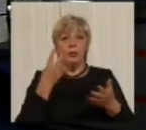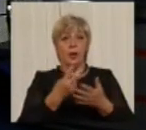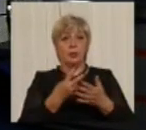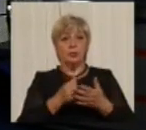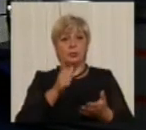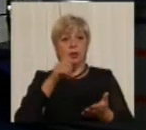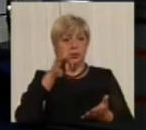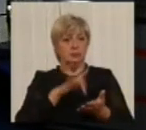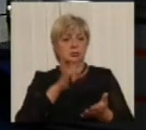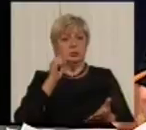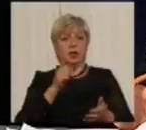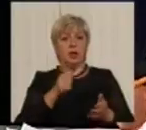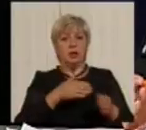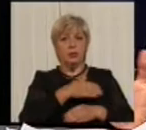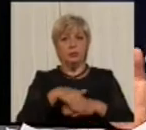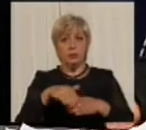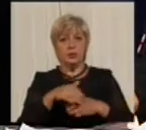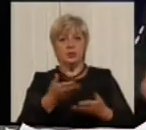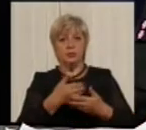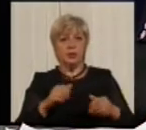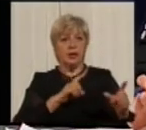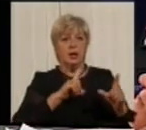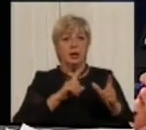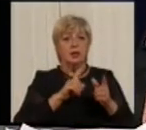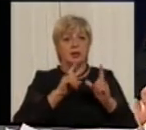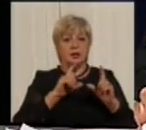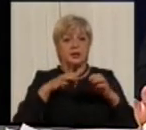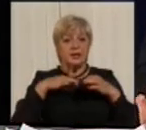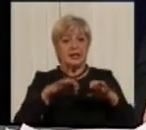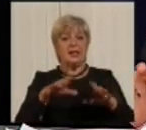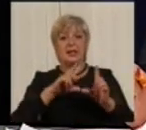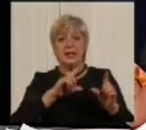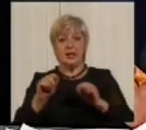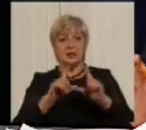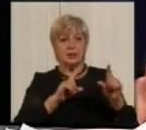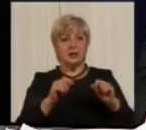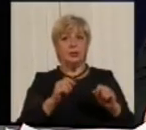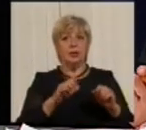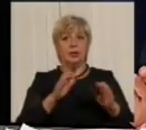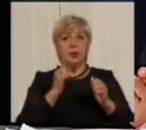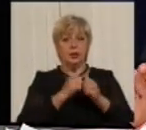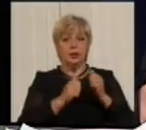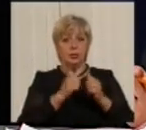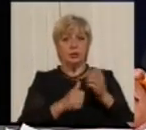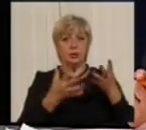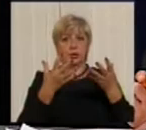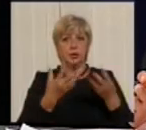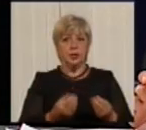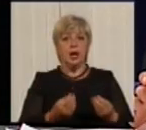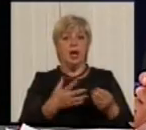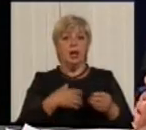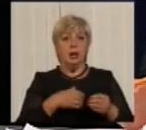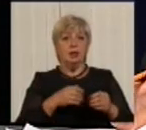у нас у місті, ми їздимо по них і кожного дня пробуємо, щоб там було якомога